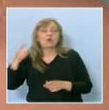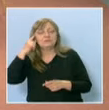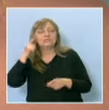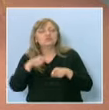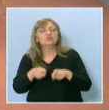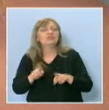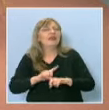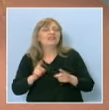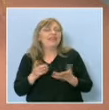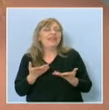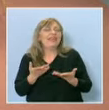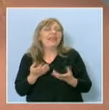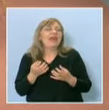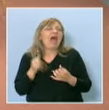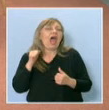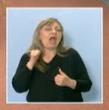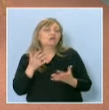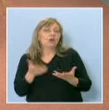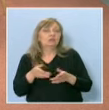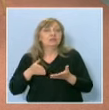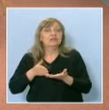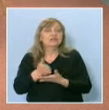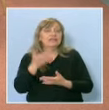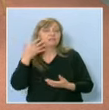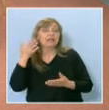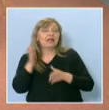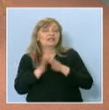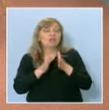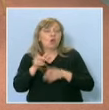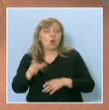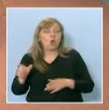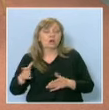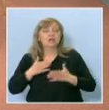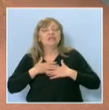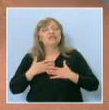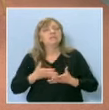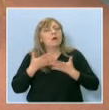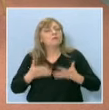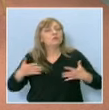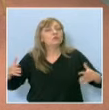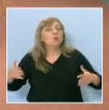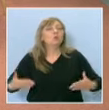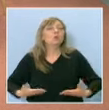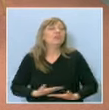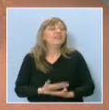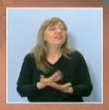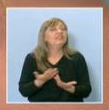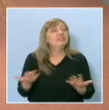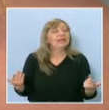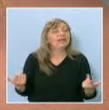актуални. Но всъщност, сред младите хора има много голям интерес